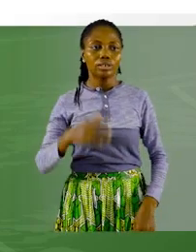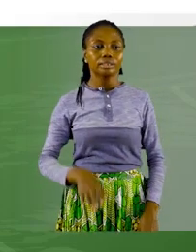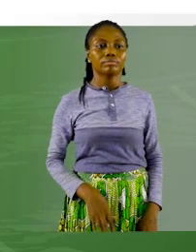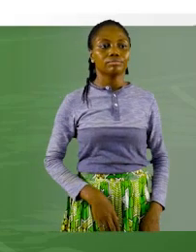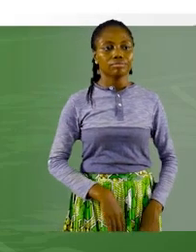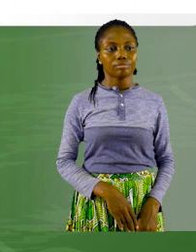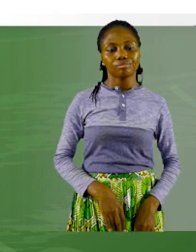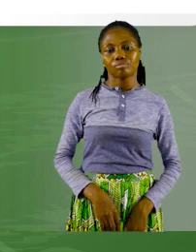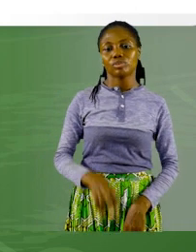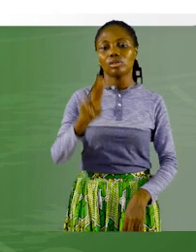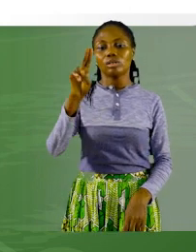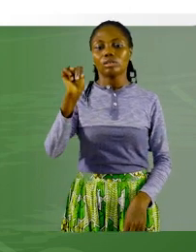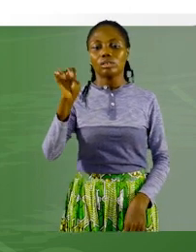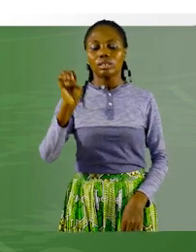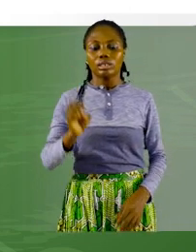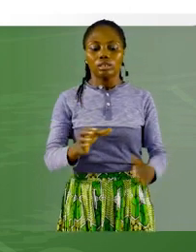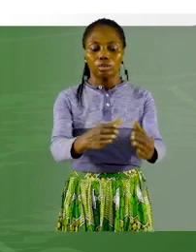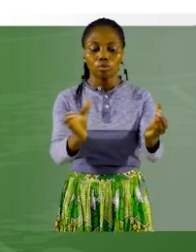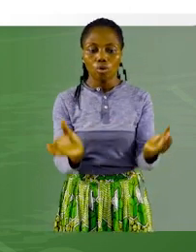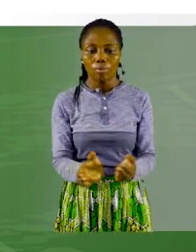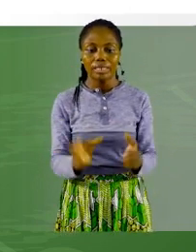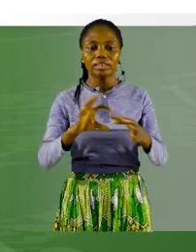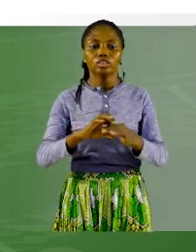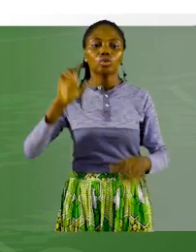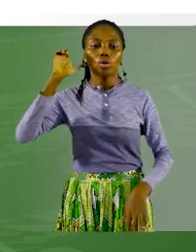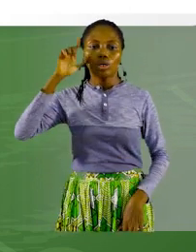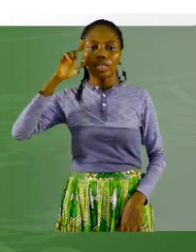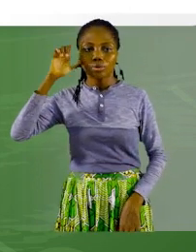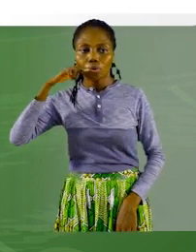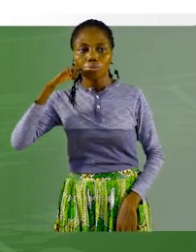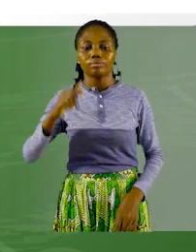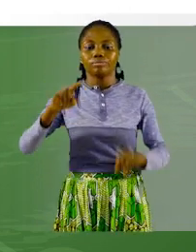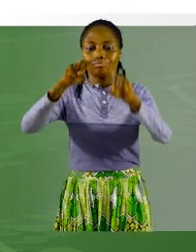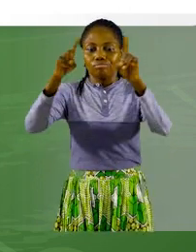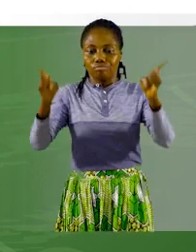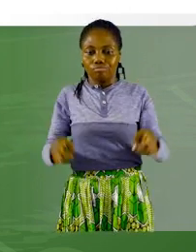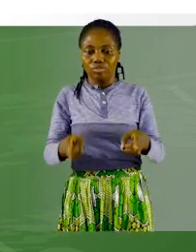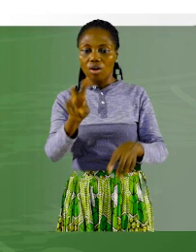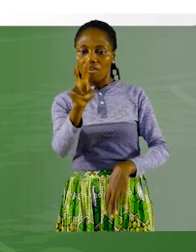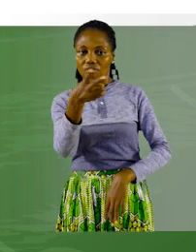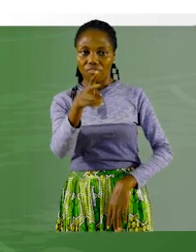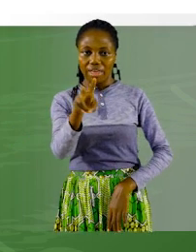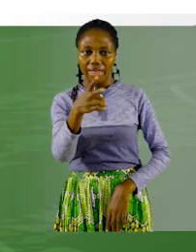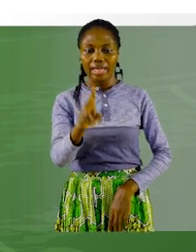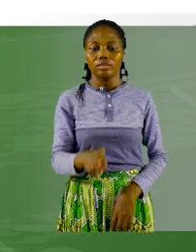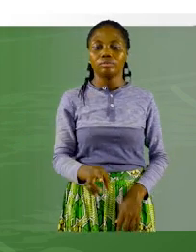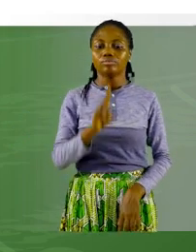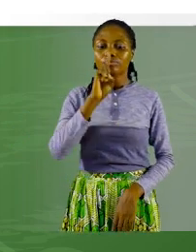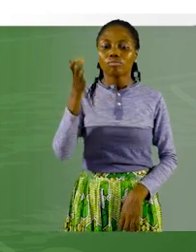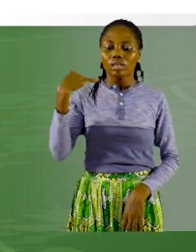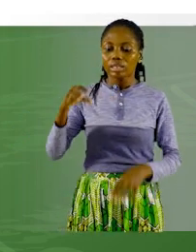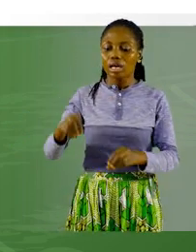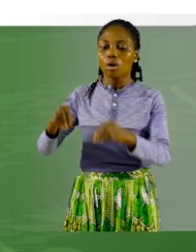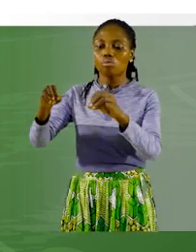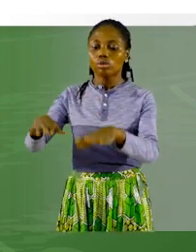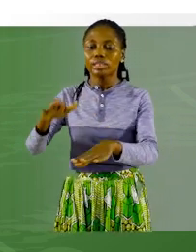Une corbeille de légumes. En parenthèse, vert. Était posé